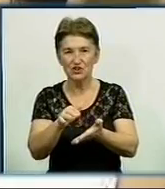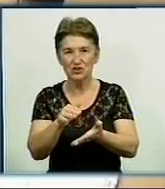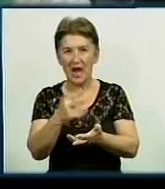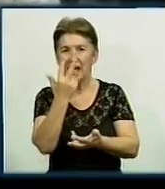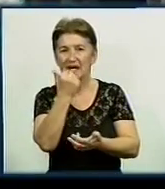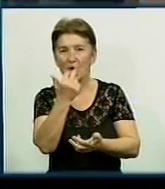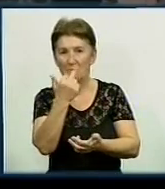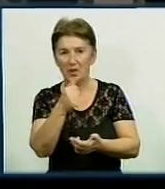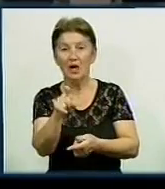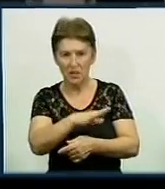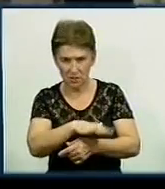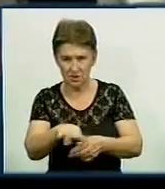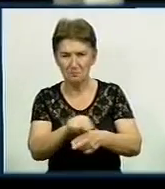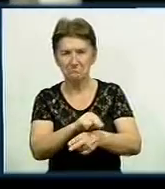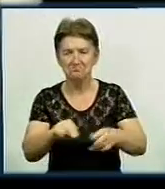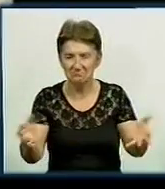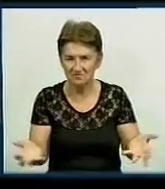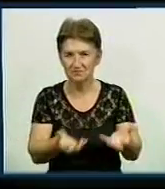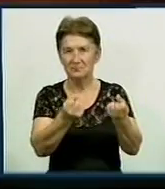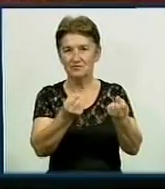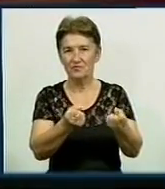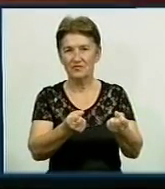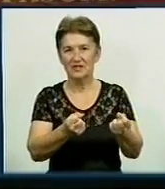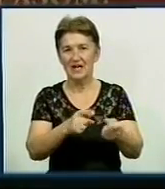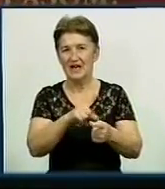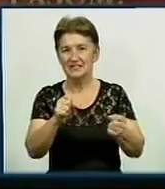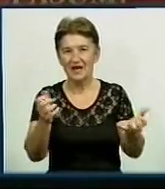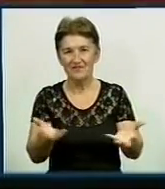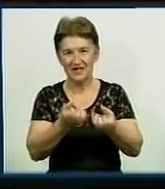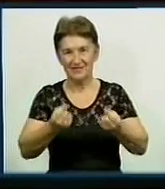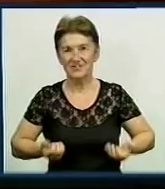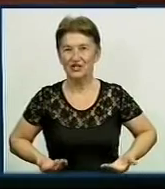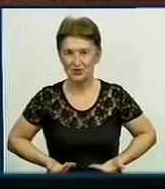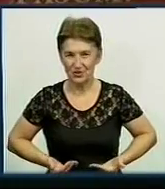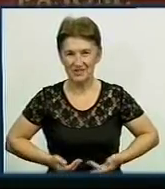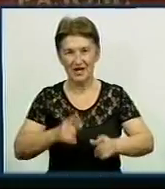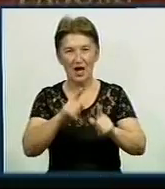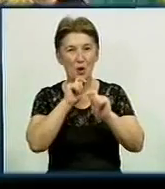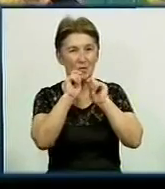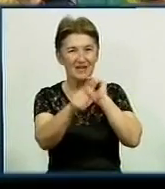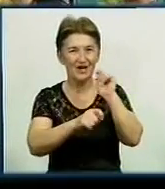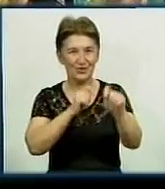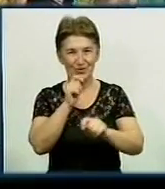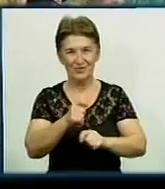витягували. Відячні пацієнти прийшли на нагородження. За врятовані життя пані Валентині дарують квіти.